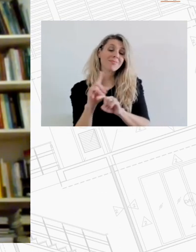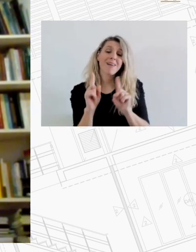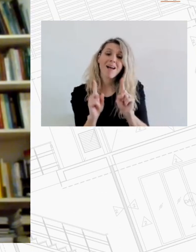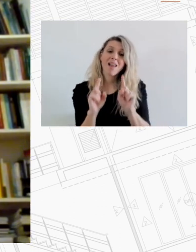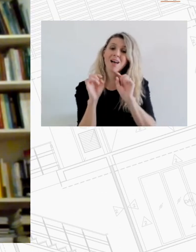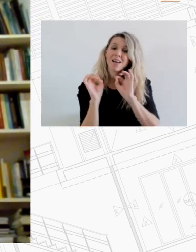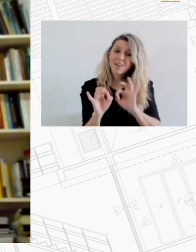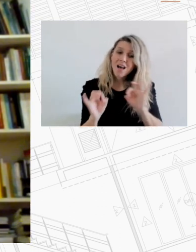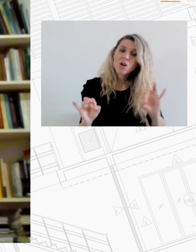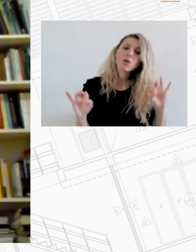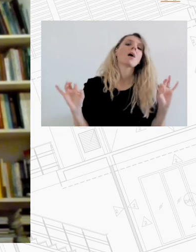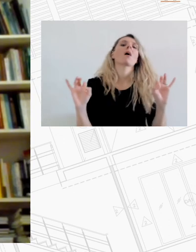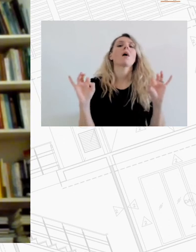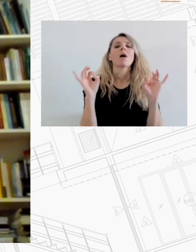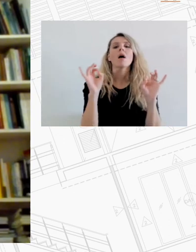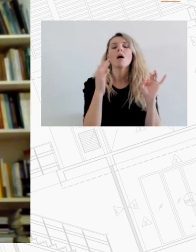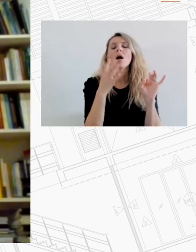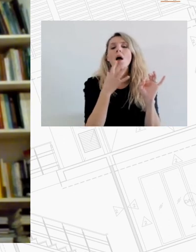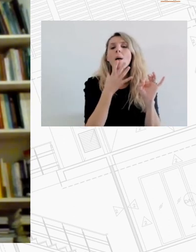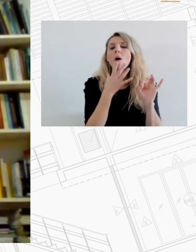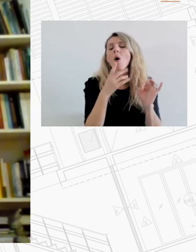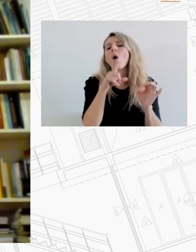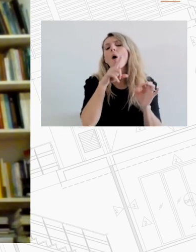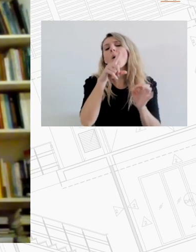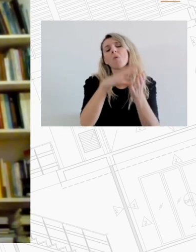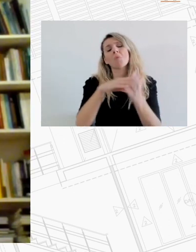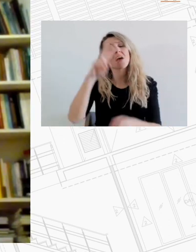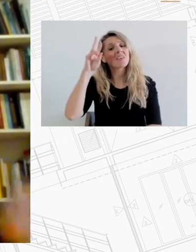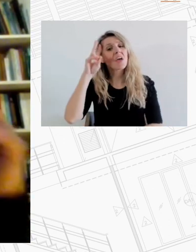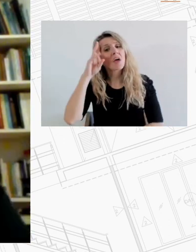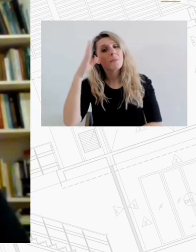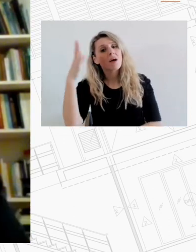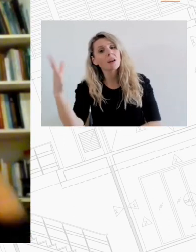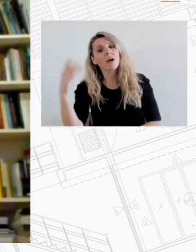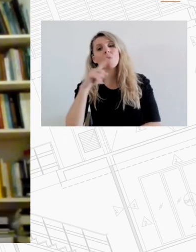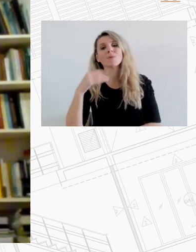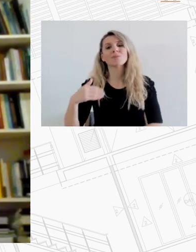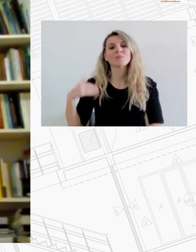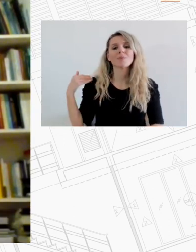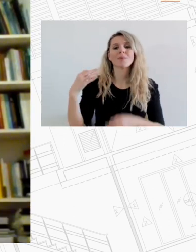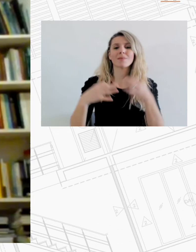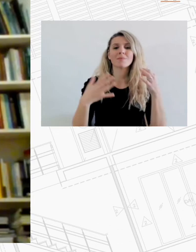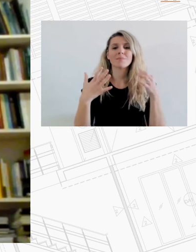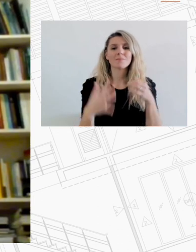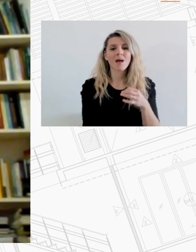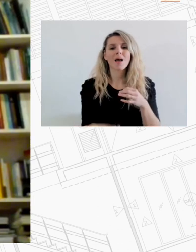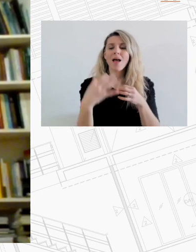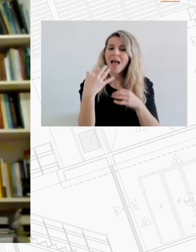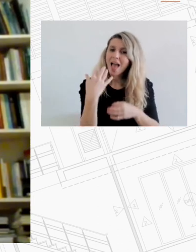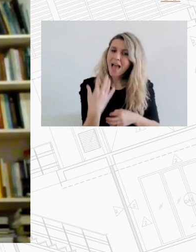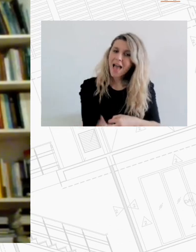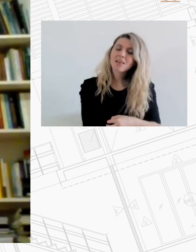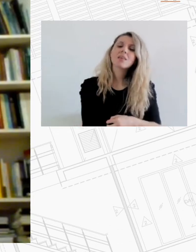και εκεί που ασκείται πολιτική και εκεί που, όπως για παράδειγμα στη Γερμανία που αναφέρθηκε πιο πριν, υπάρχει σταθερά ένα